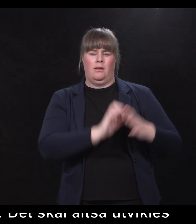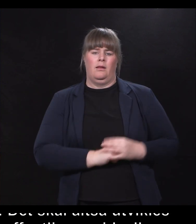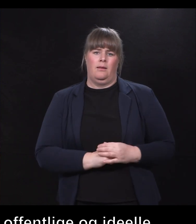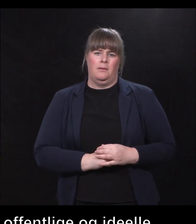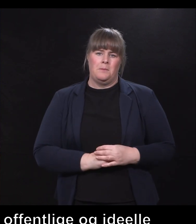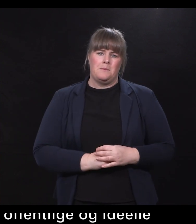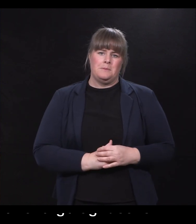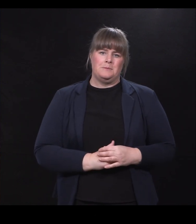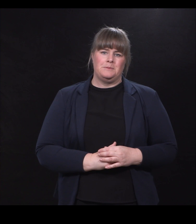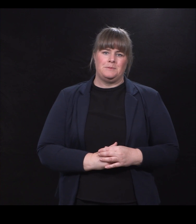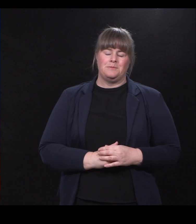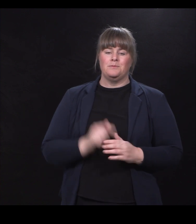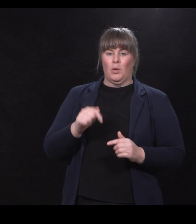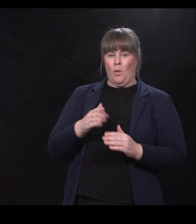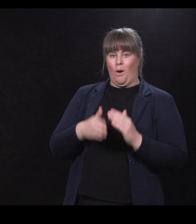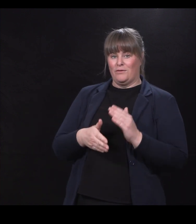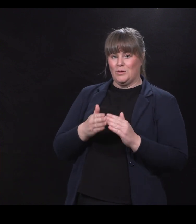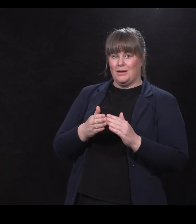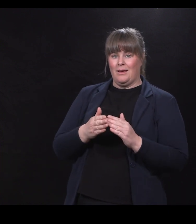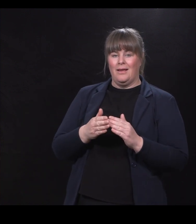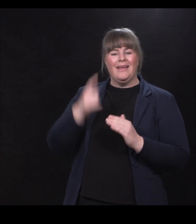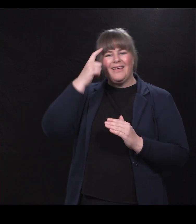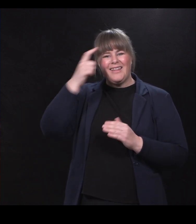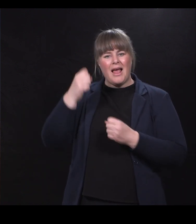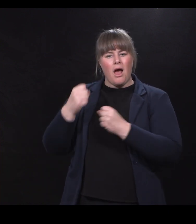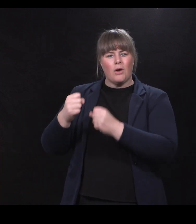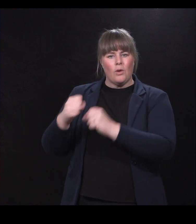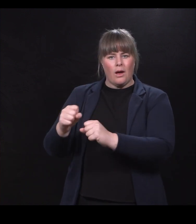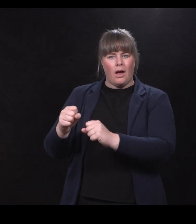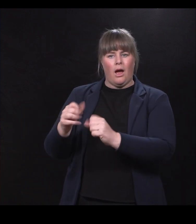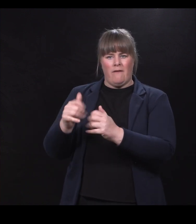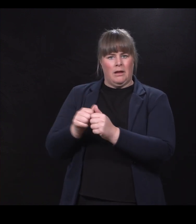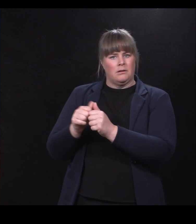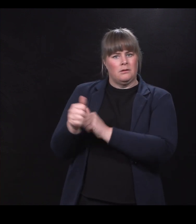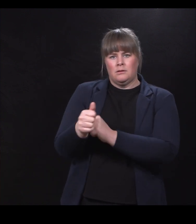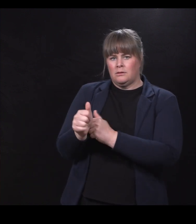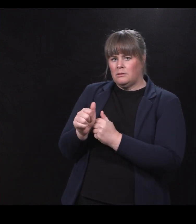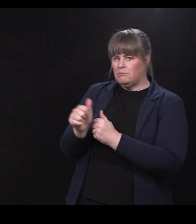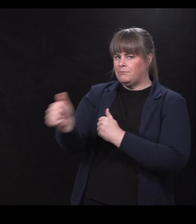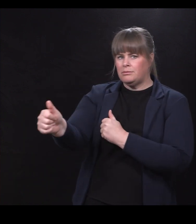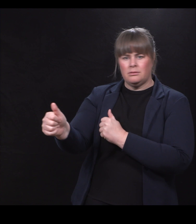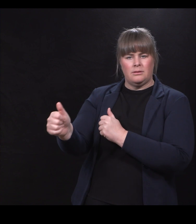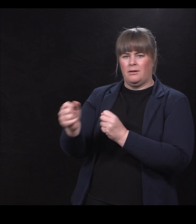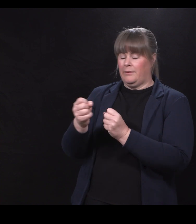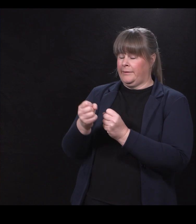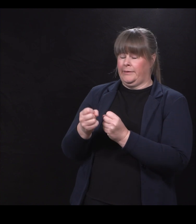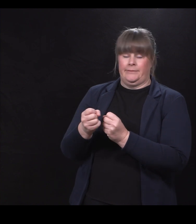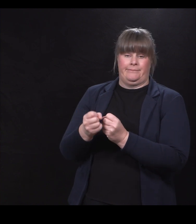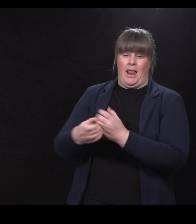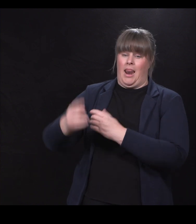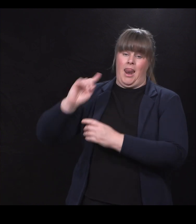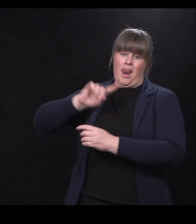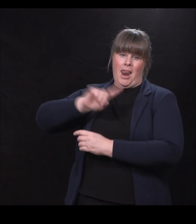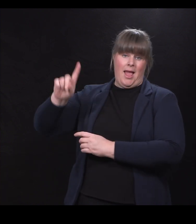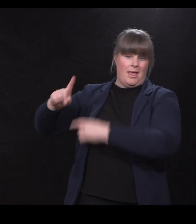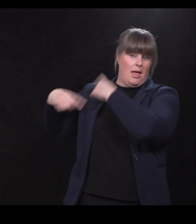Vi skal runde av der, men ideelle aktører har jo vært den som har gått foran i generasjoner. Altså det har jo vært ofte sånn at ideelle aktører,